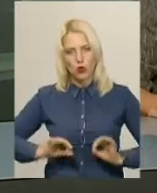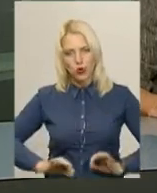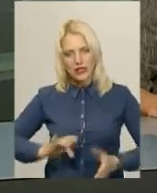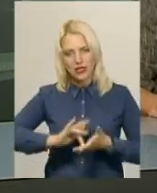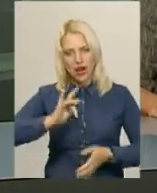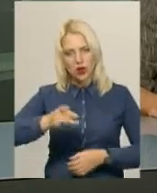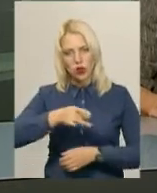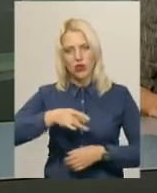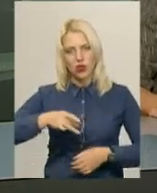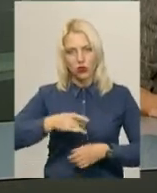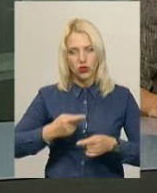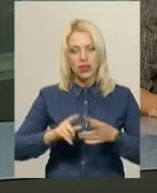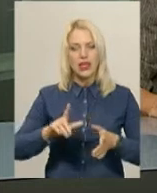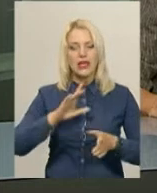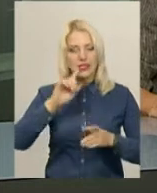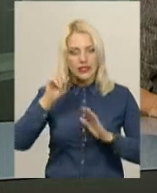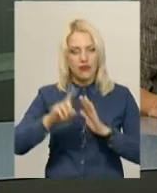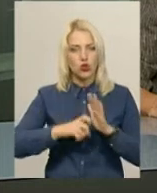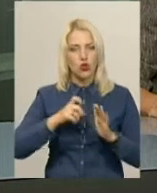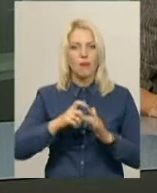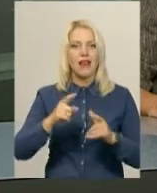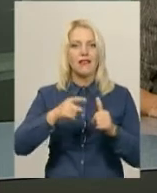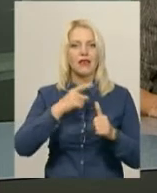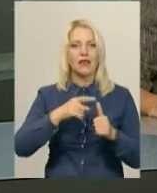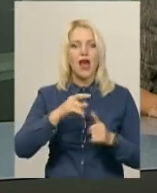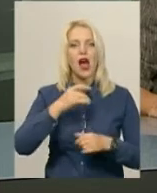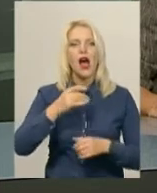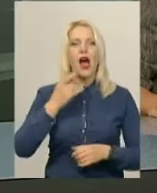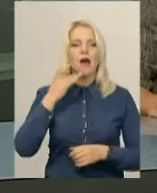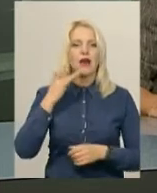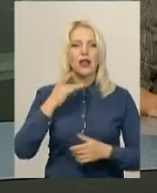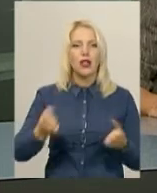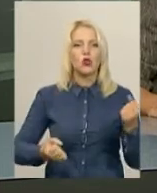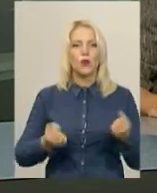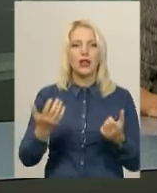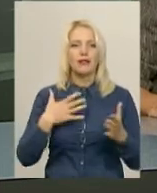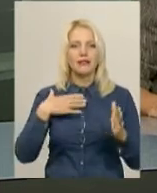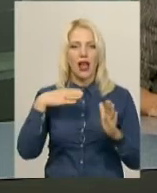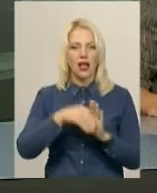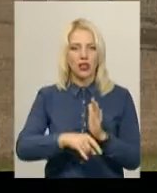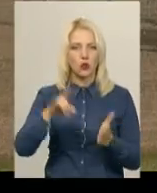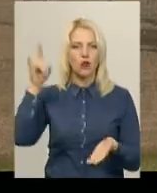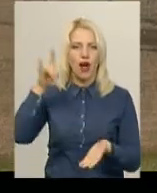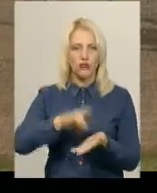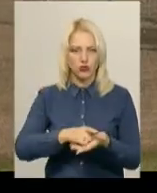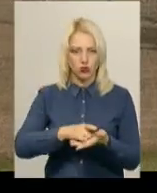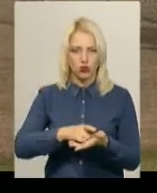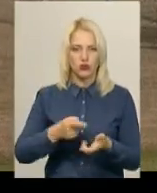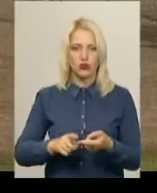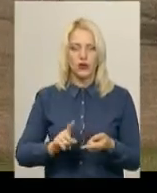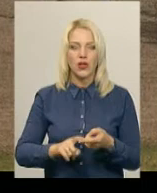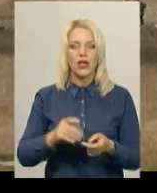Андрій Кісельов. І стало відоме ім'я американського пілота, який загинув в авіакатастрофі. Нагадаю, винищувач Су-27